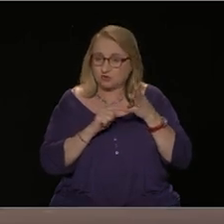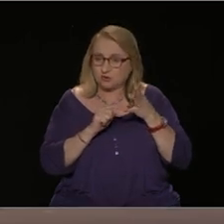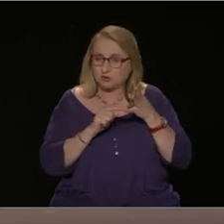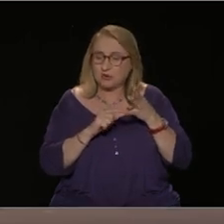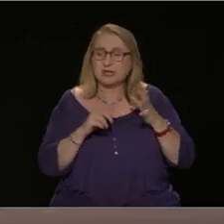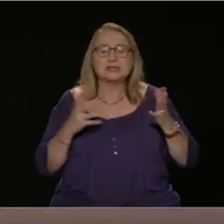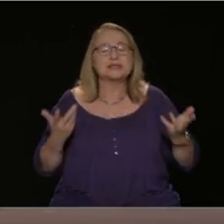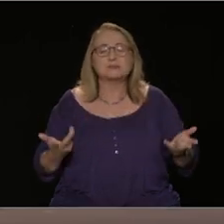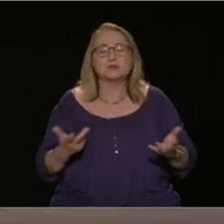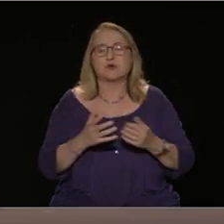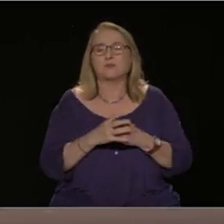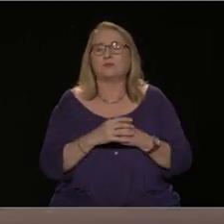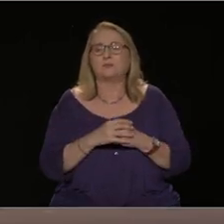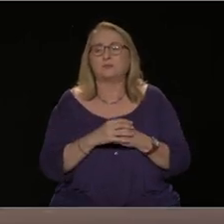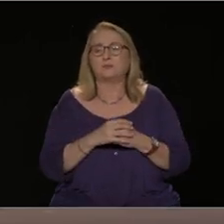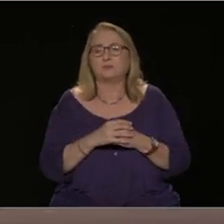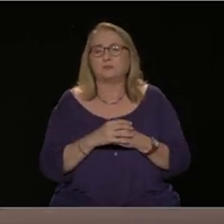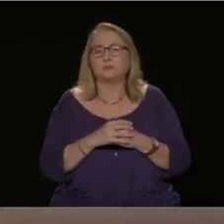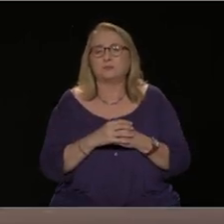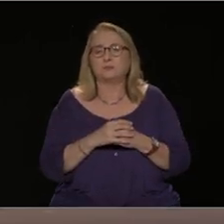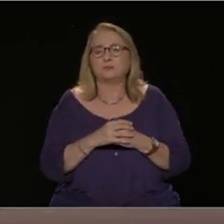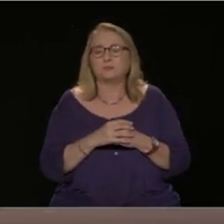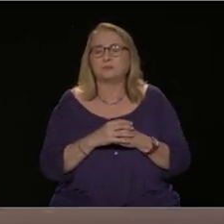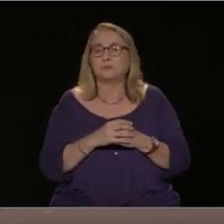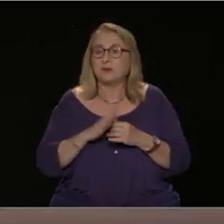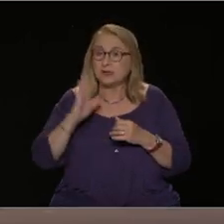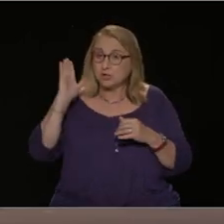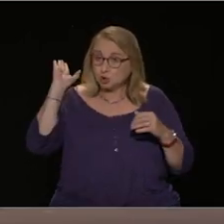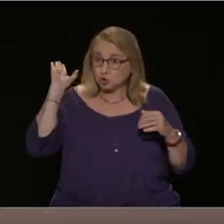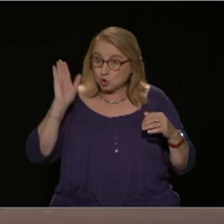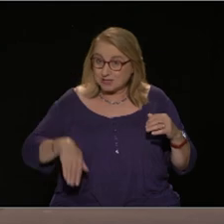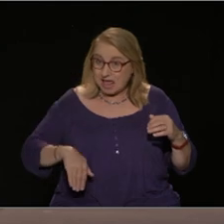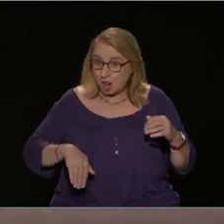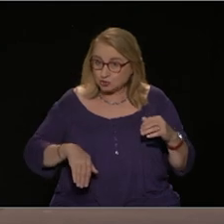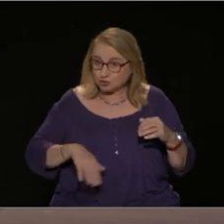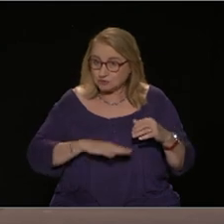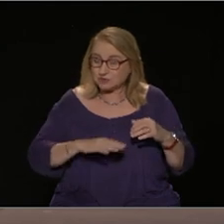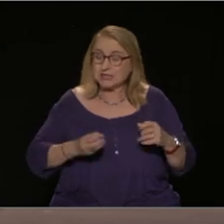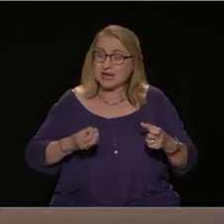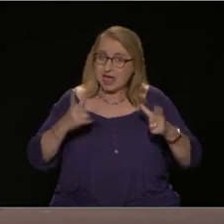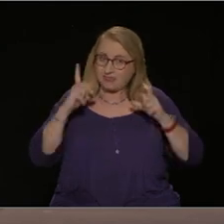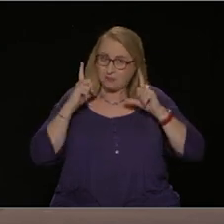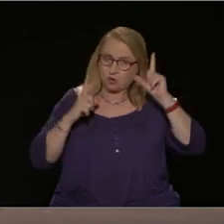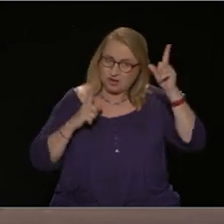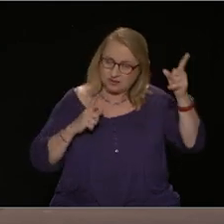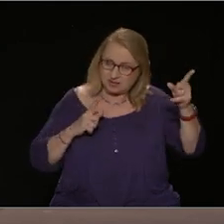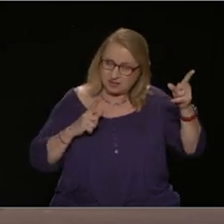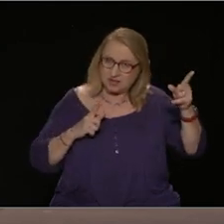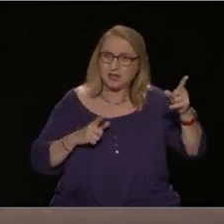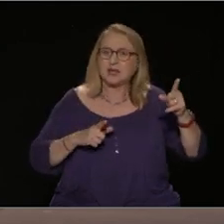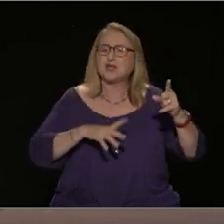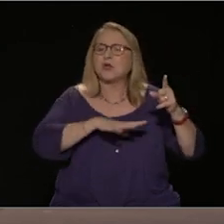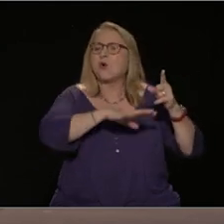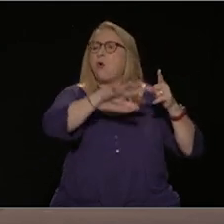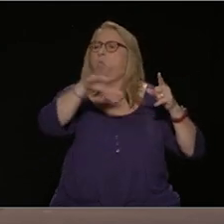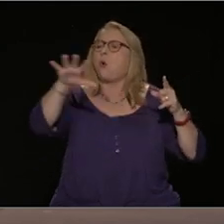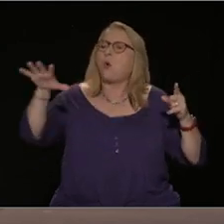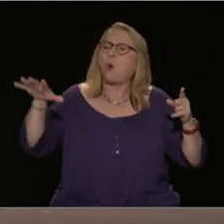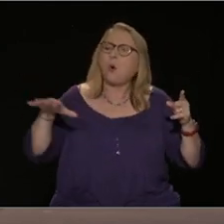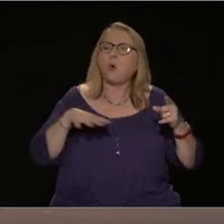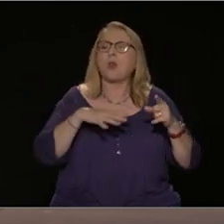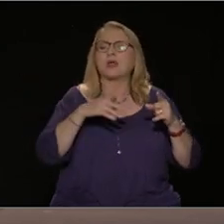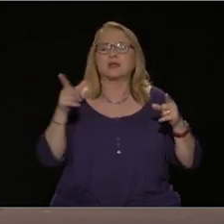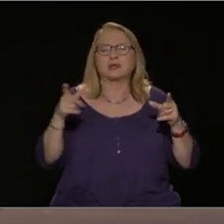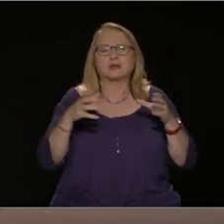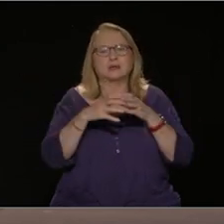είναι το εξής, ότι στο τέλος του λογαριασμού και η Νέα Δημοκρατία, και όλο το αστικό πολιτικό σκηνικό